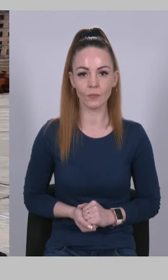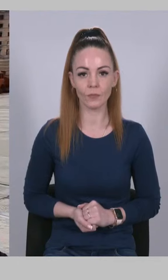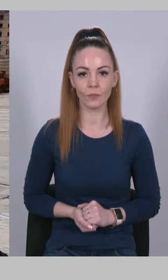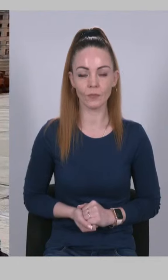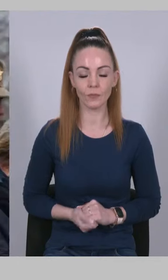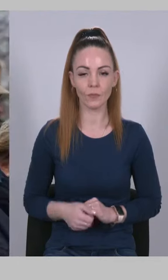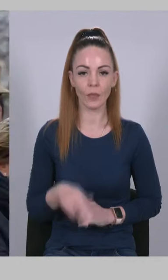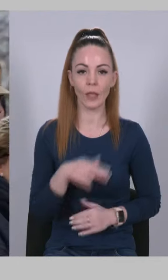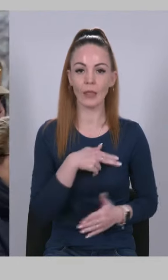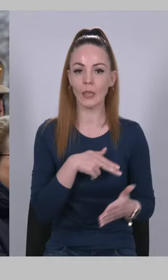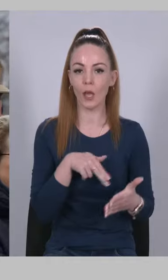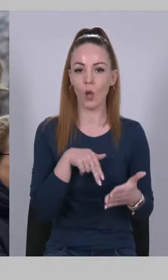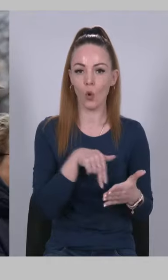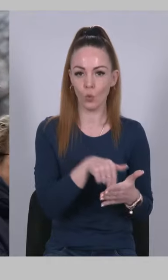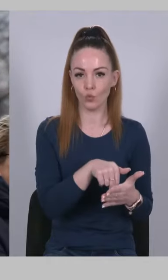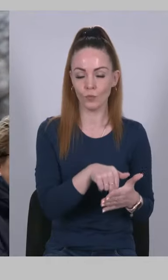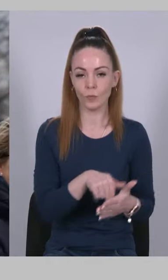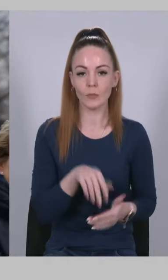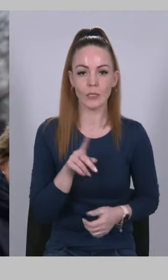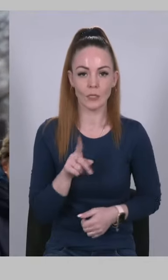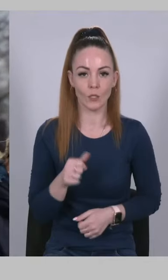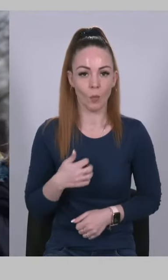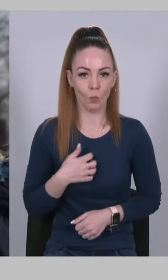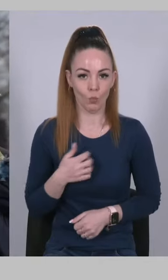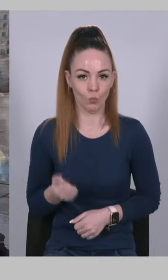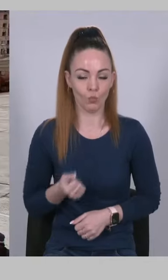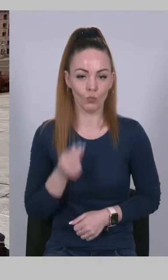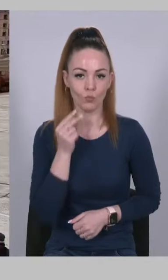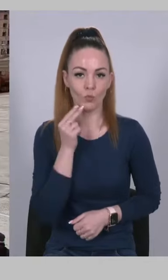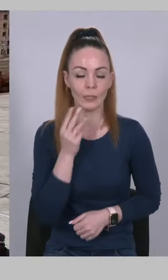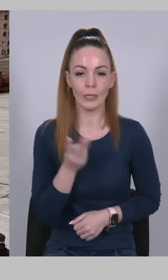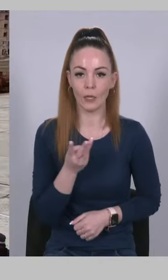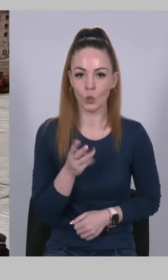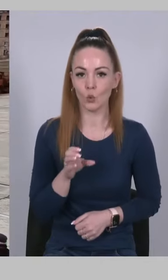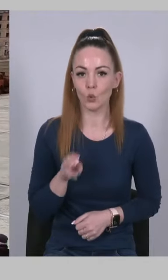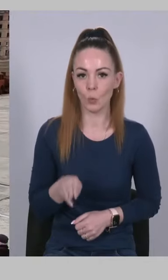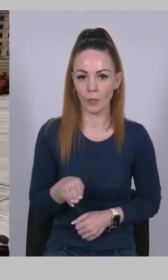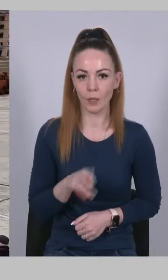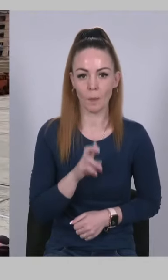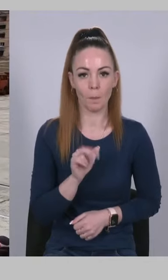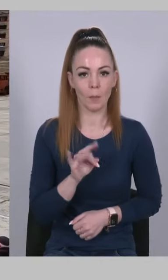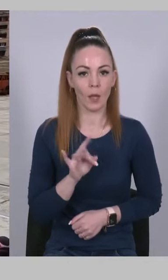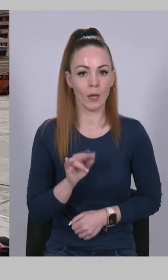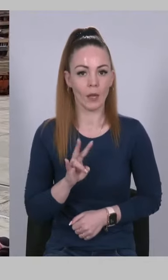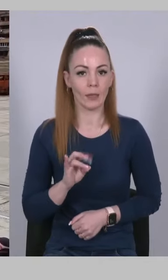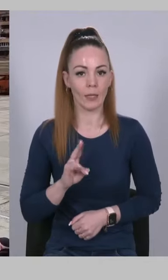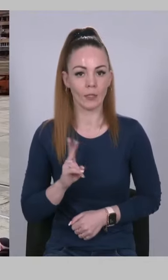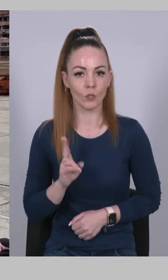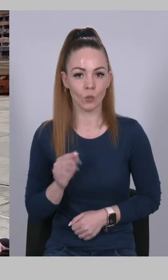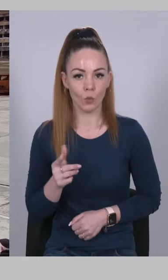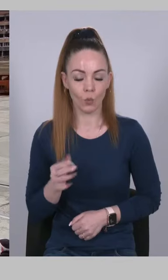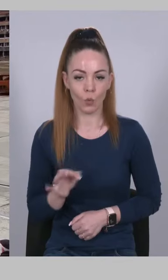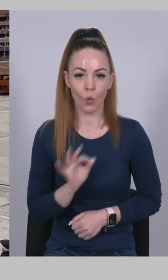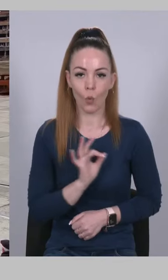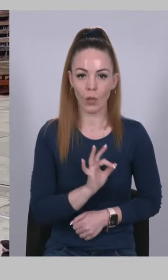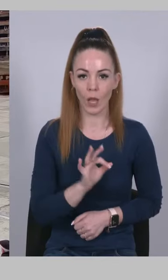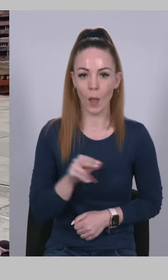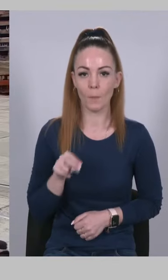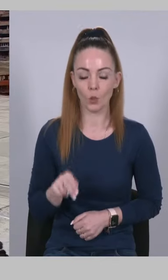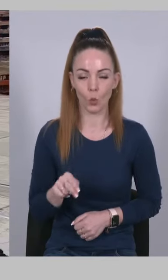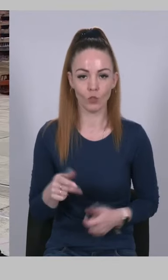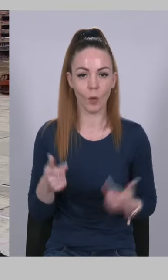Нагороджено орденом замужність третього ступеня, Баранецького Олега Петровича,